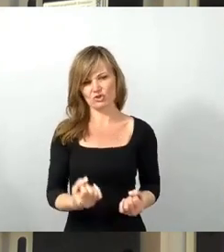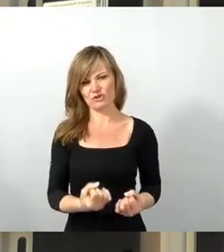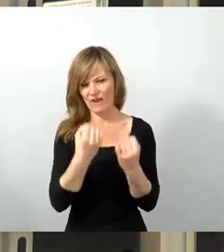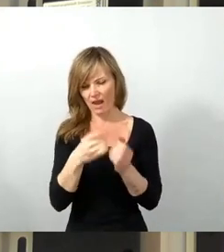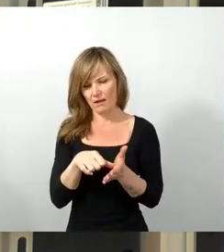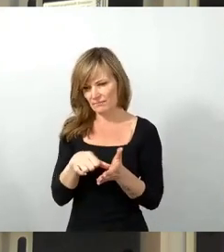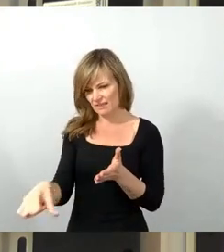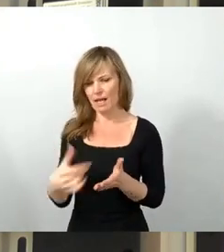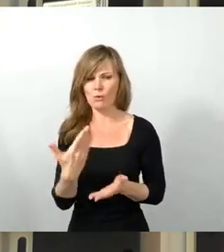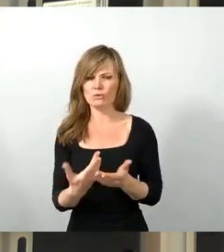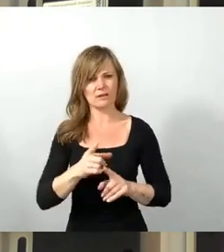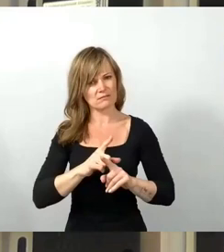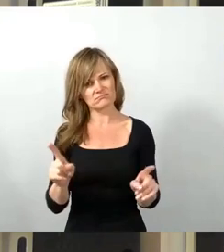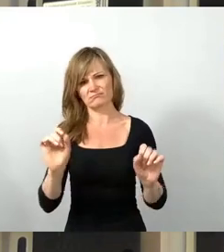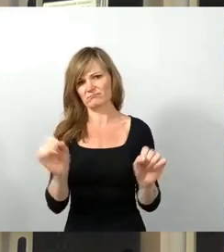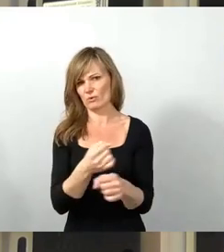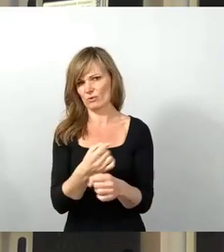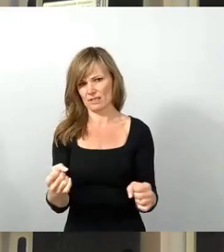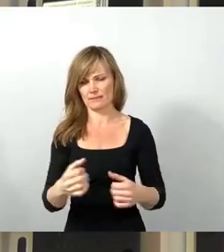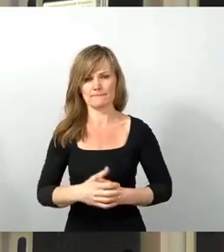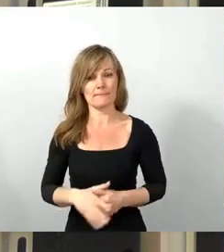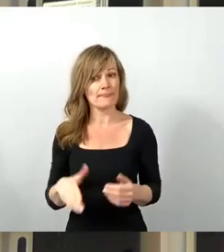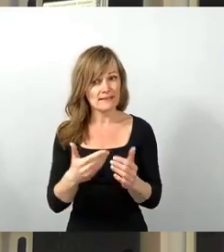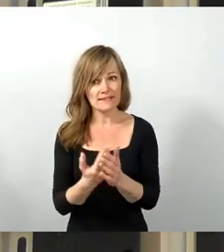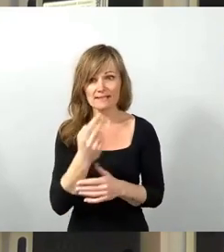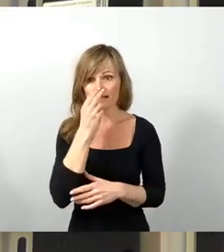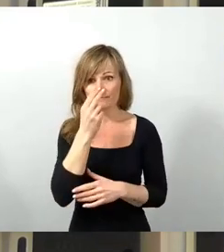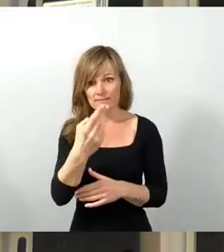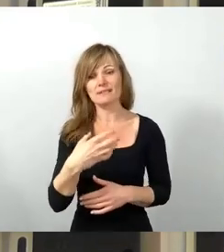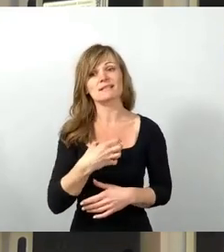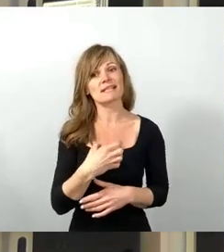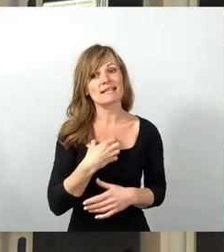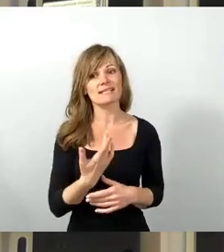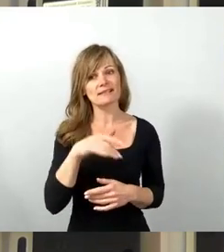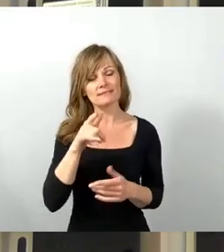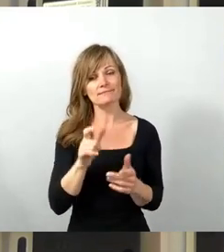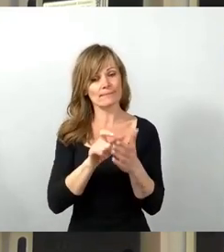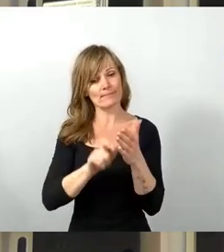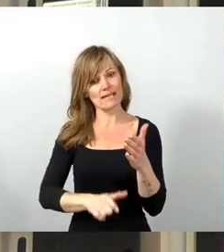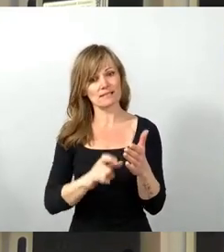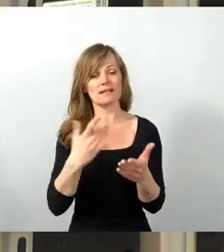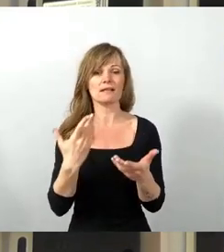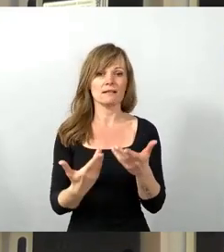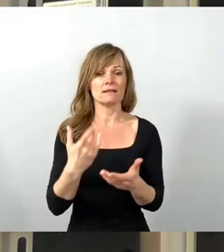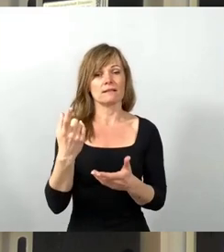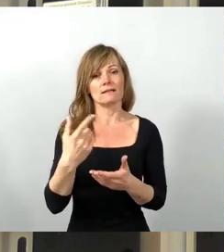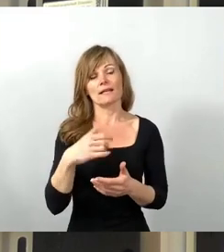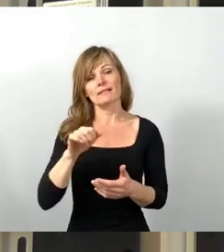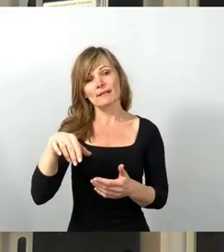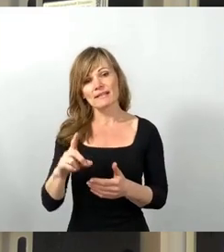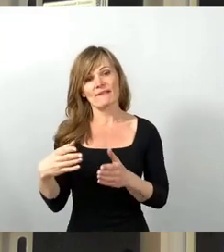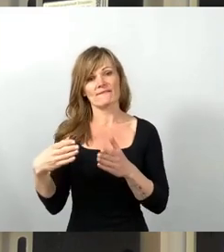Und insofern sehe ich den Dresdenpass und auch den Antrag der SPD-Fraktion, hier weitere Verbesserungen